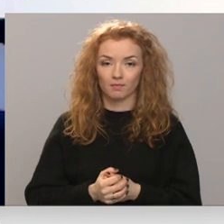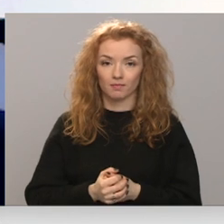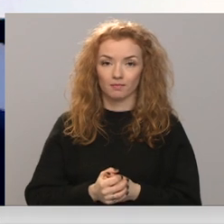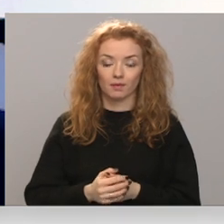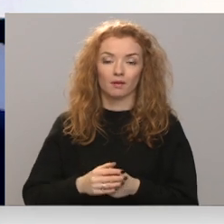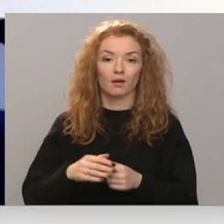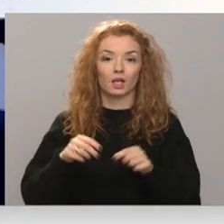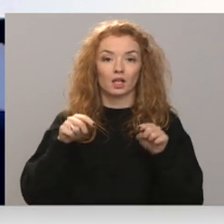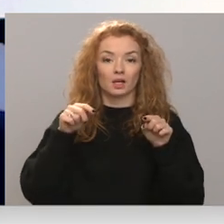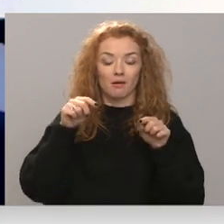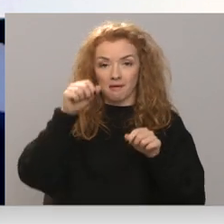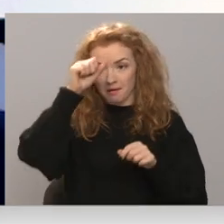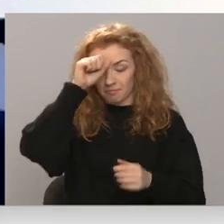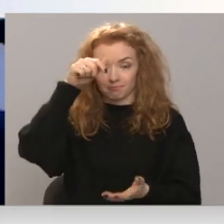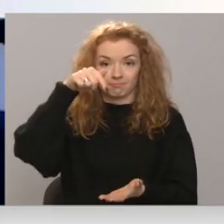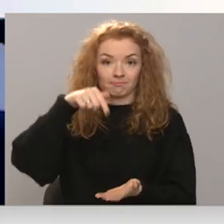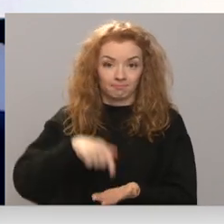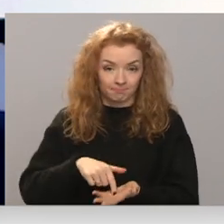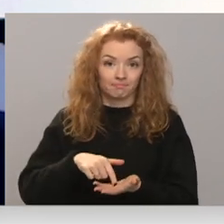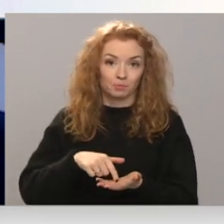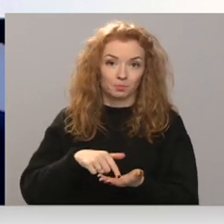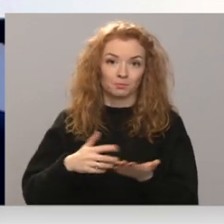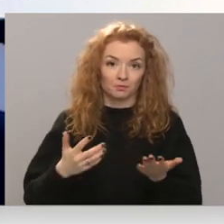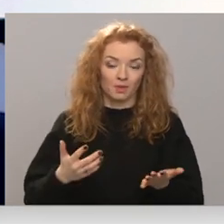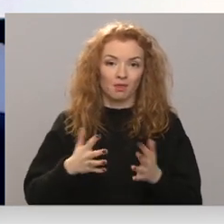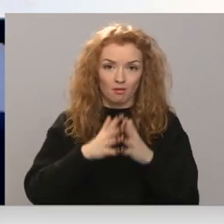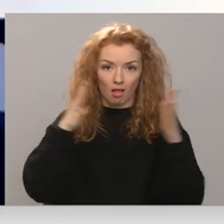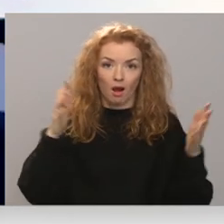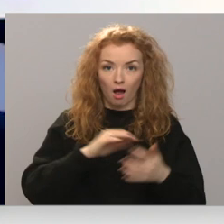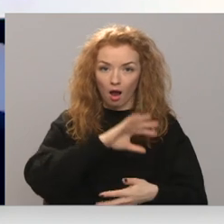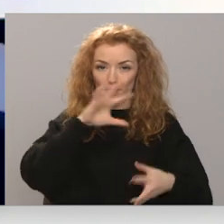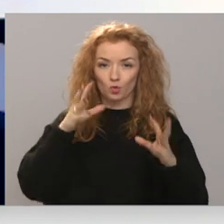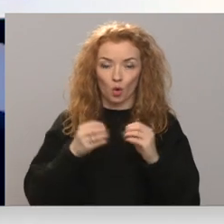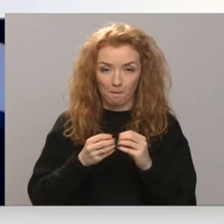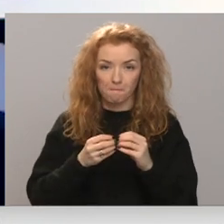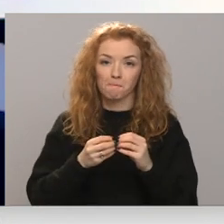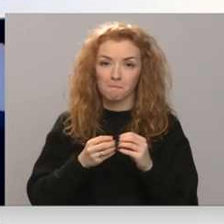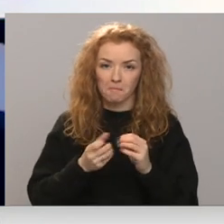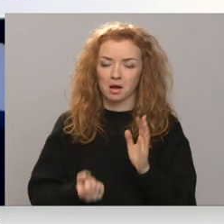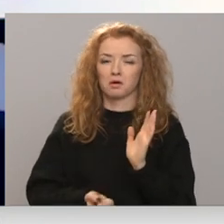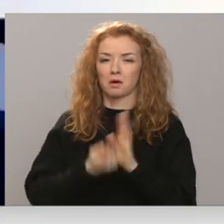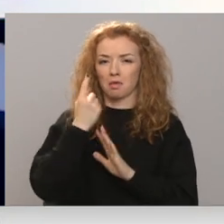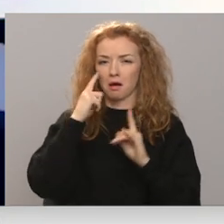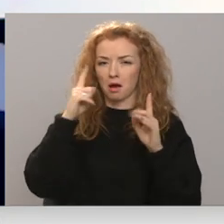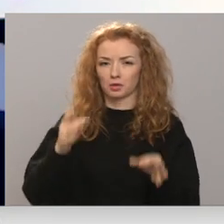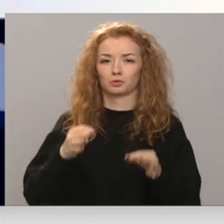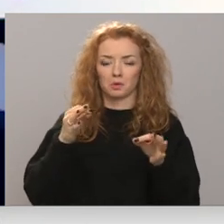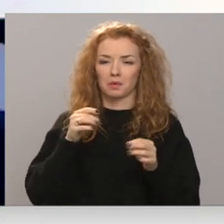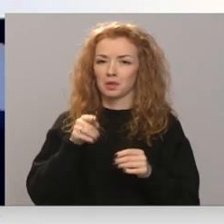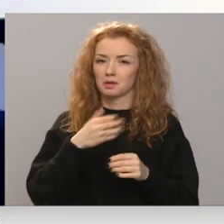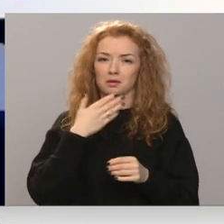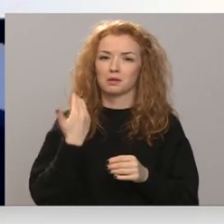sakritības nosacīti tik lielā apjomā liek mums domāt, ka gluži vienkārši tā nav